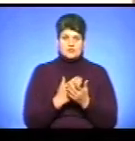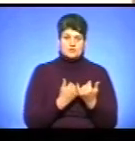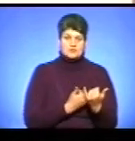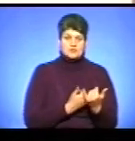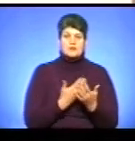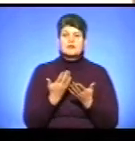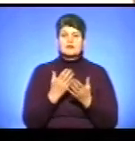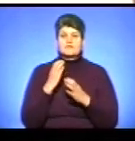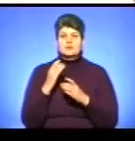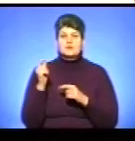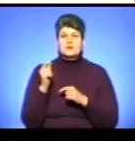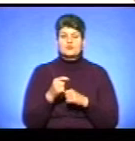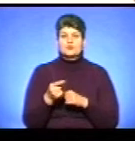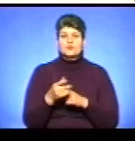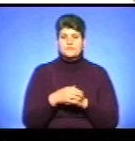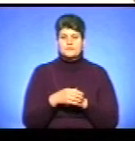автобуси їдуть до Тернополя?